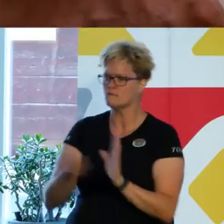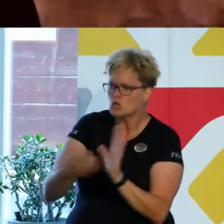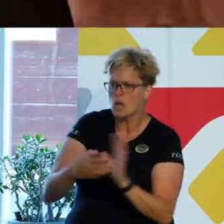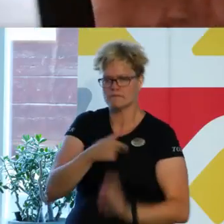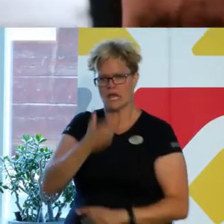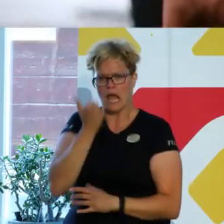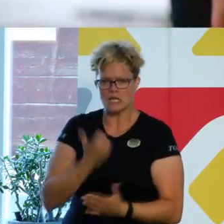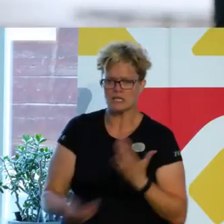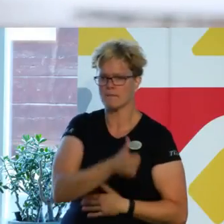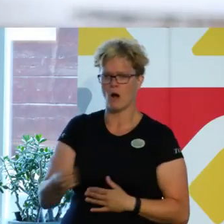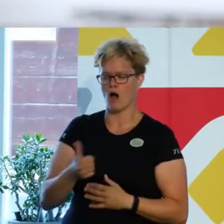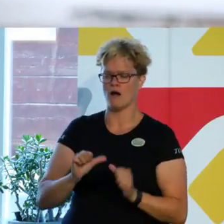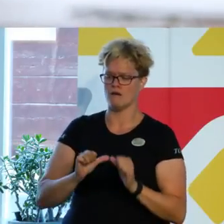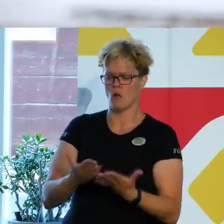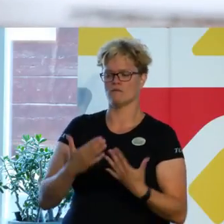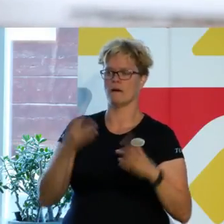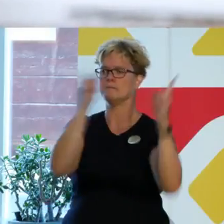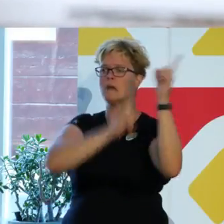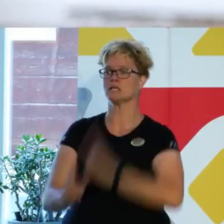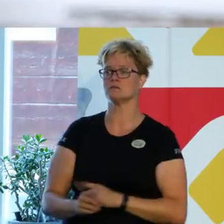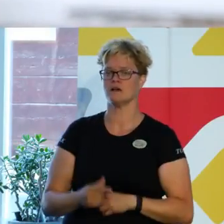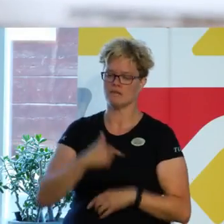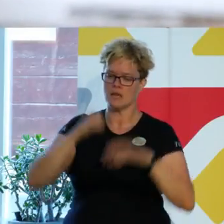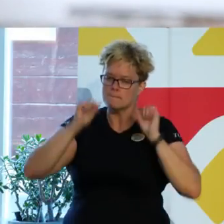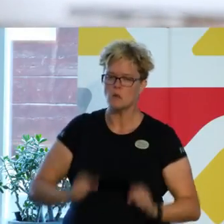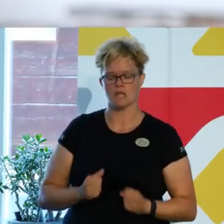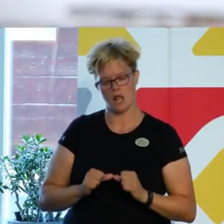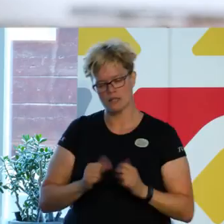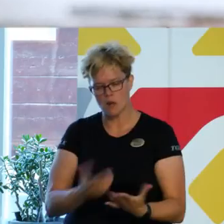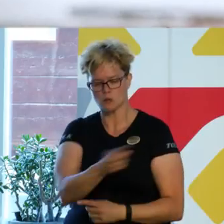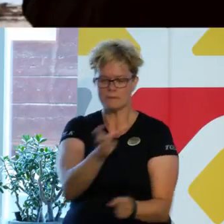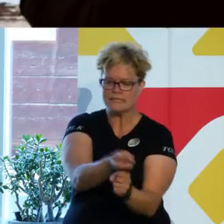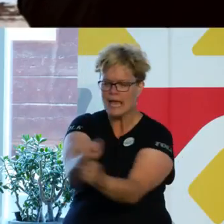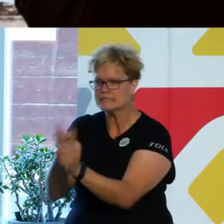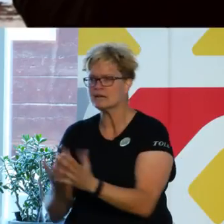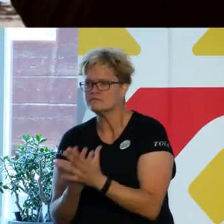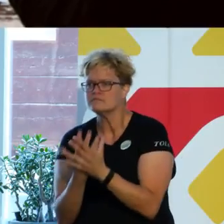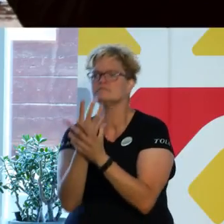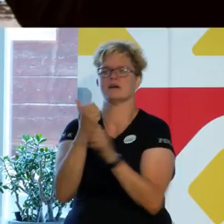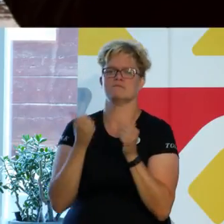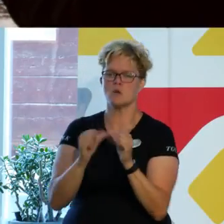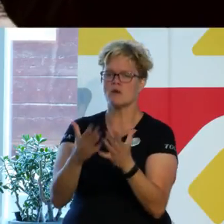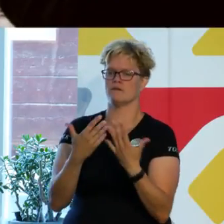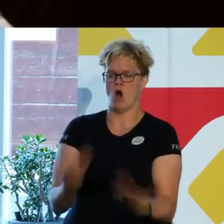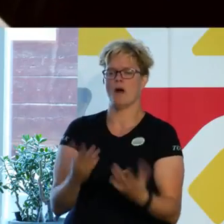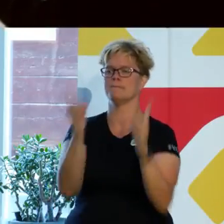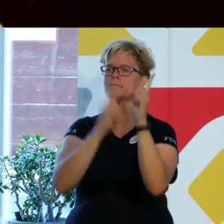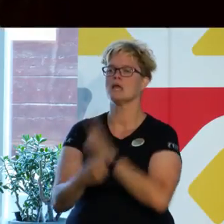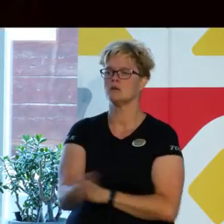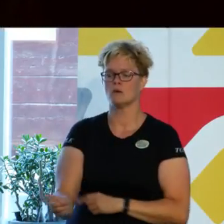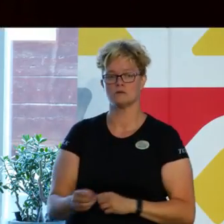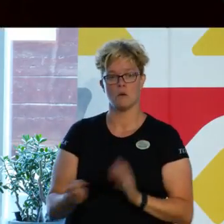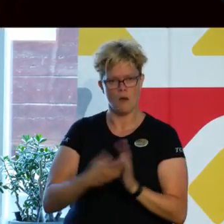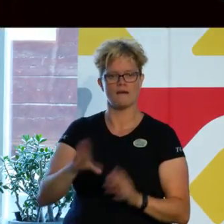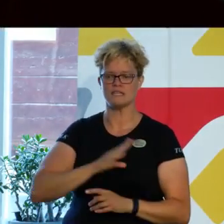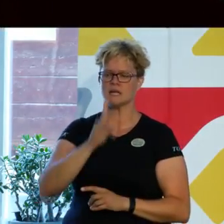kan inte bara förvara människor. Vi måste låta dem testa, växa och få vara människor. För det